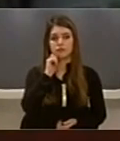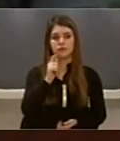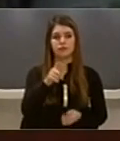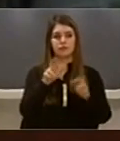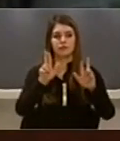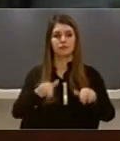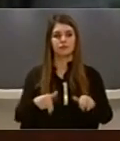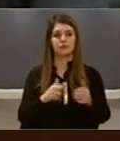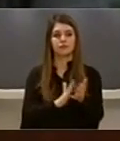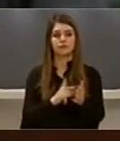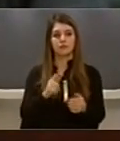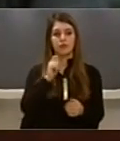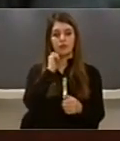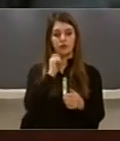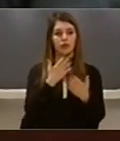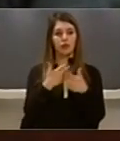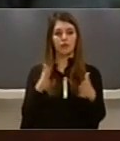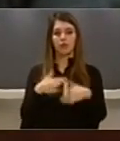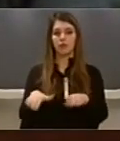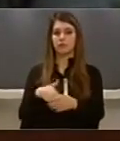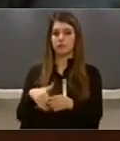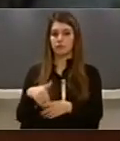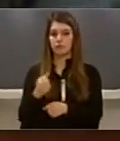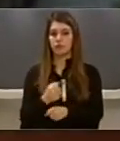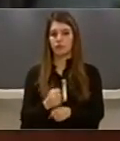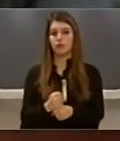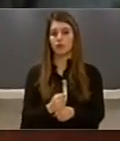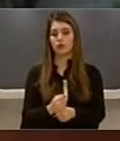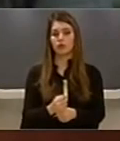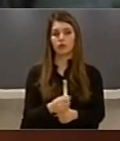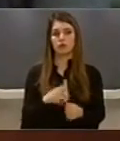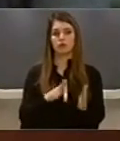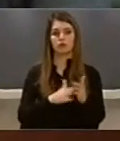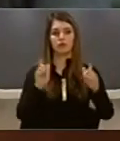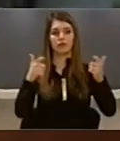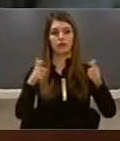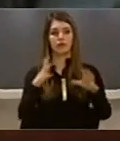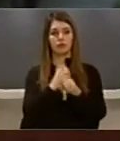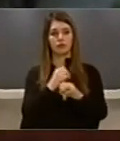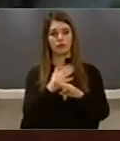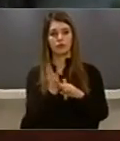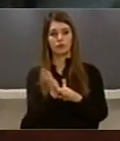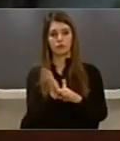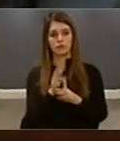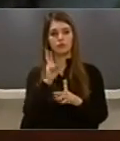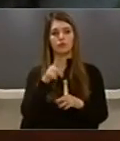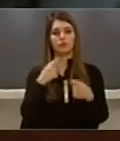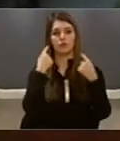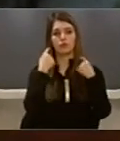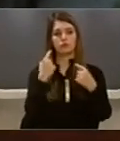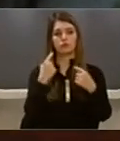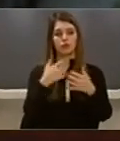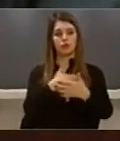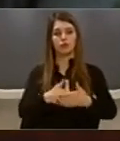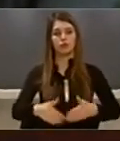Ka apër ku finjë për të rinjë tan E mërgjimtare tan Pas fesave të fund vitit Ua bëri fer hyrje në dalje në ku